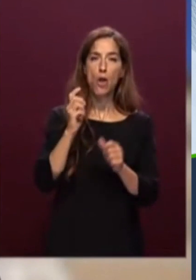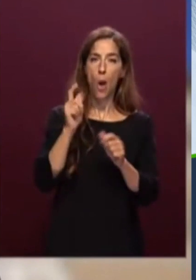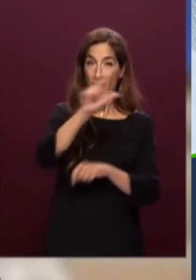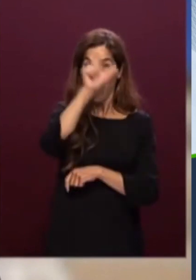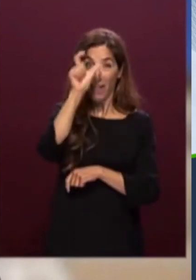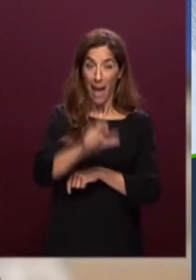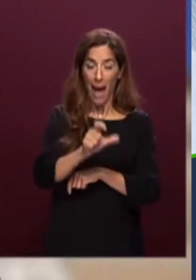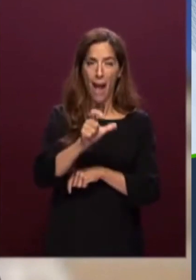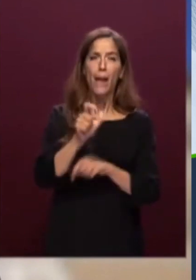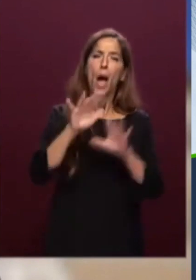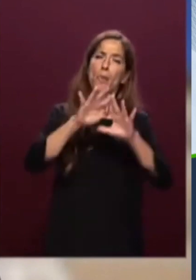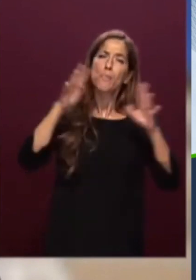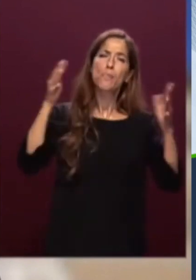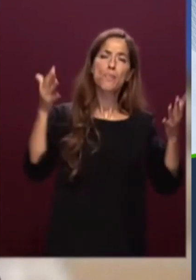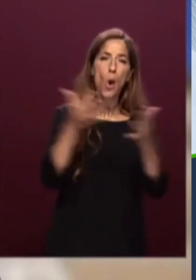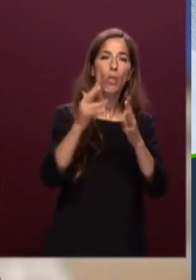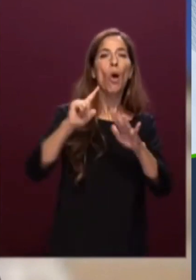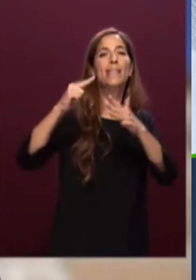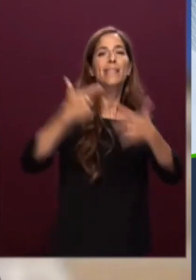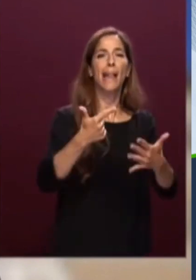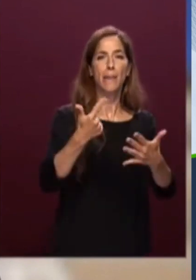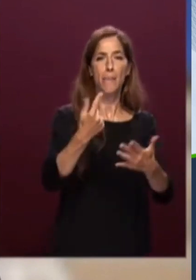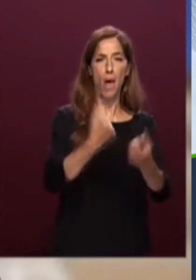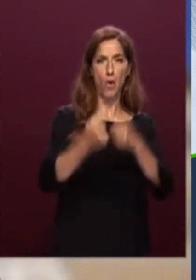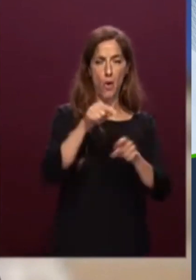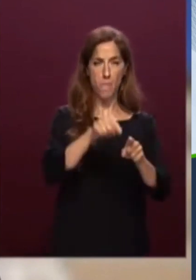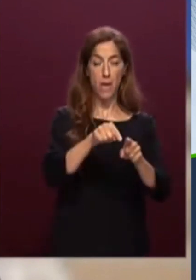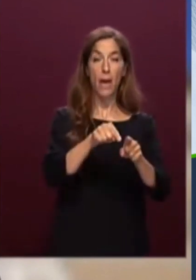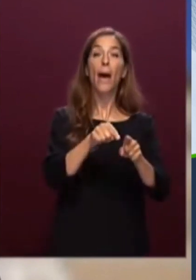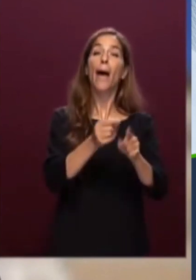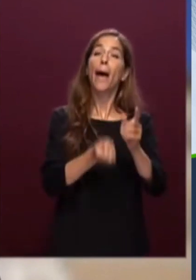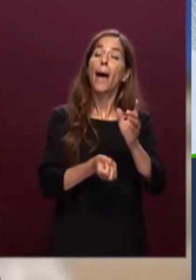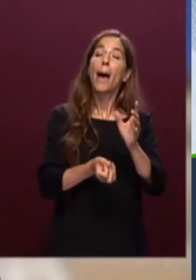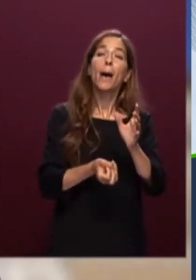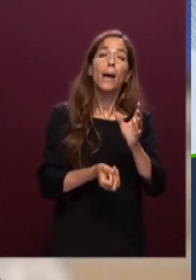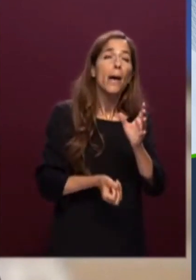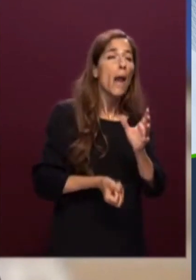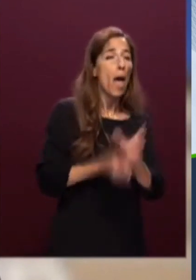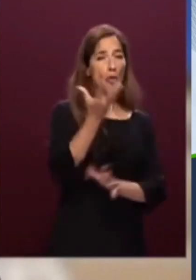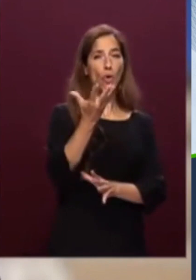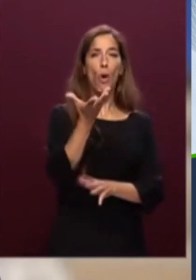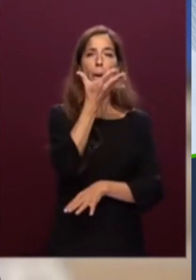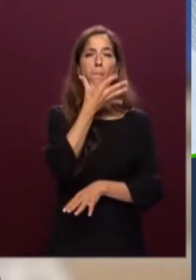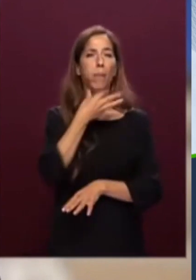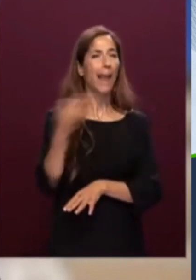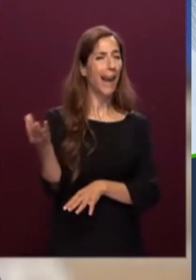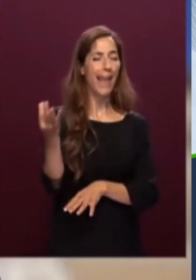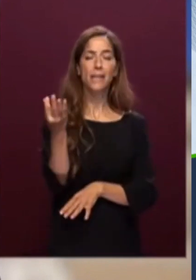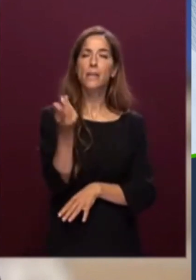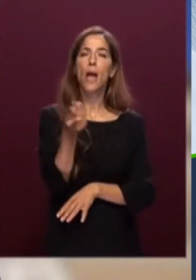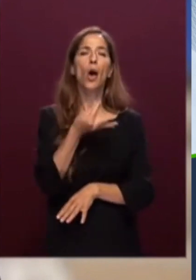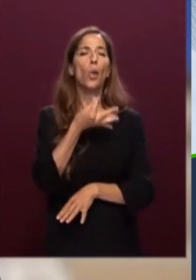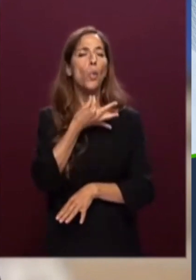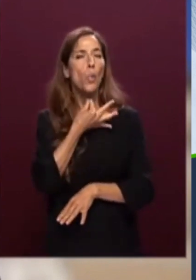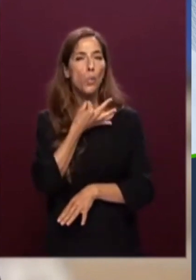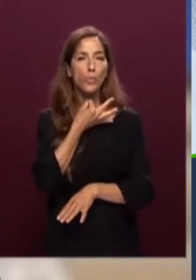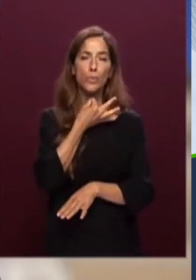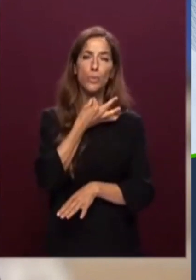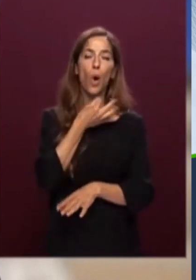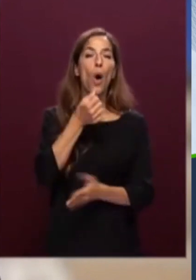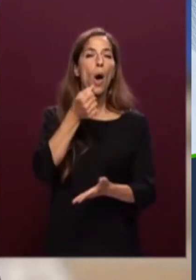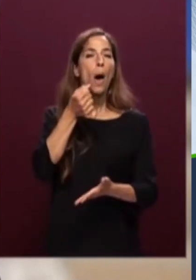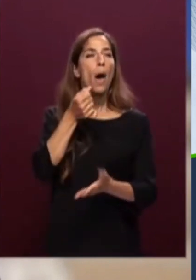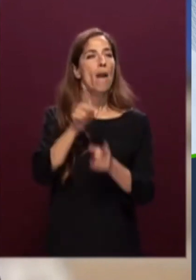fondatore dell'Unione Europea creatore di bellezza e di gusto con il patrimonio artistico più